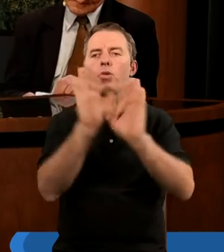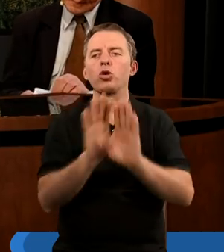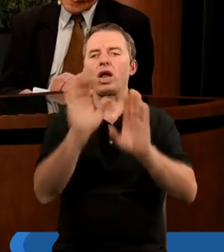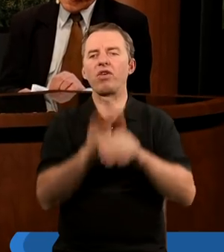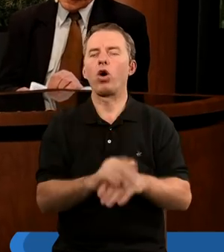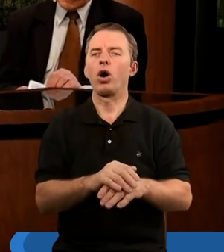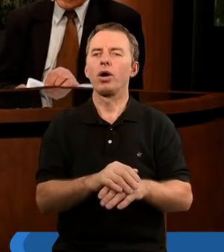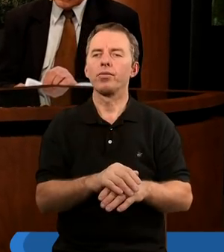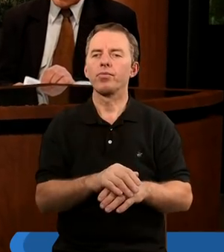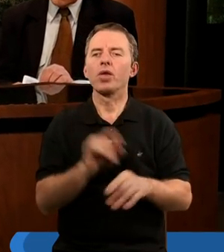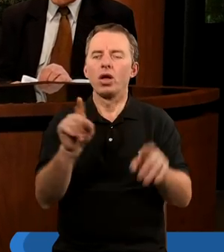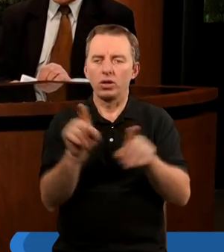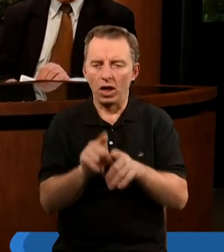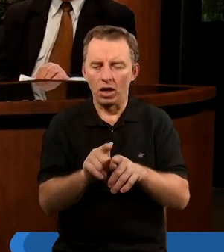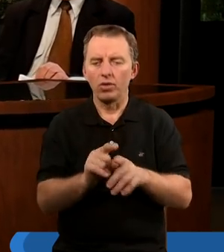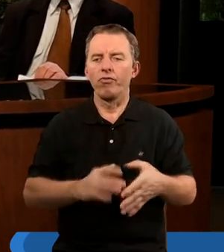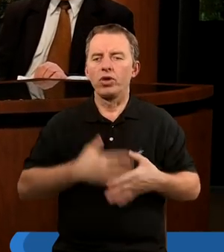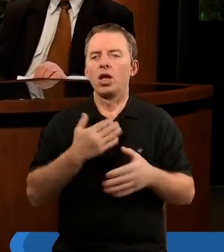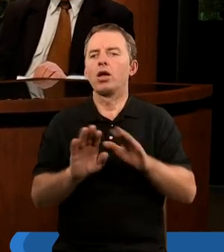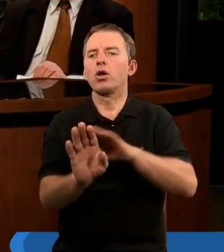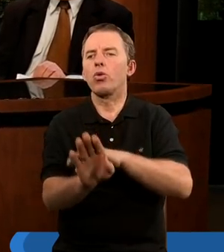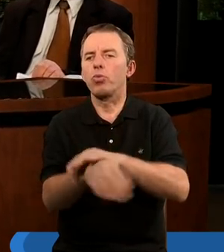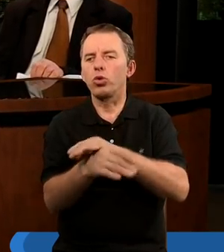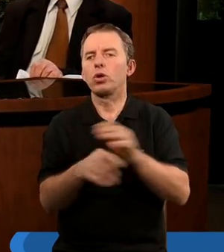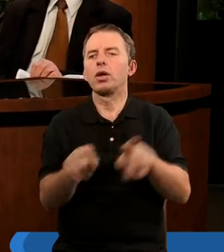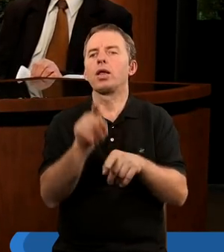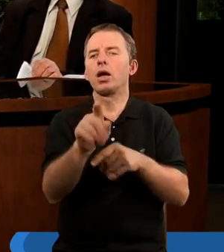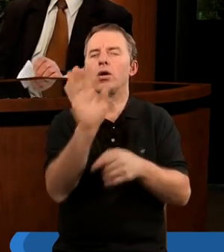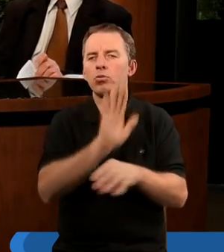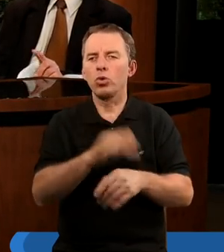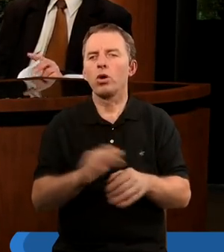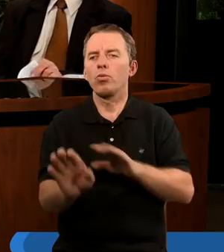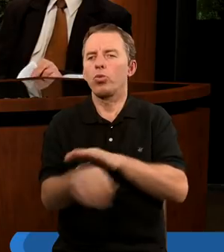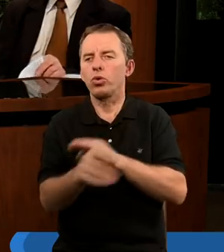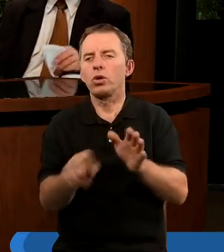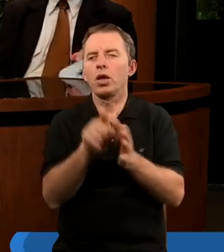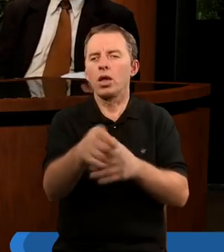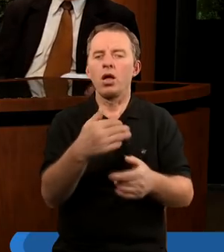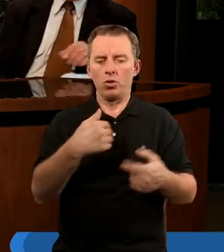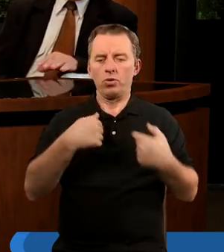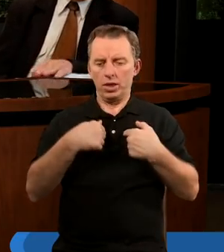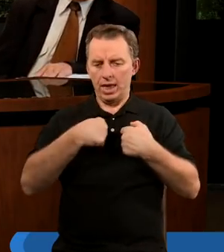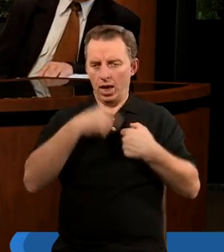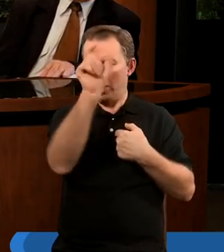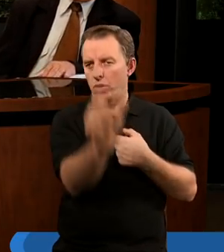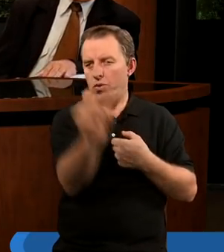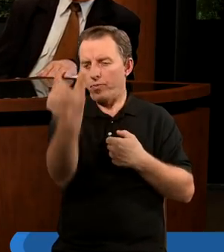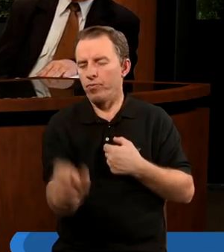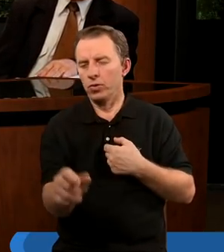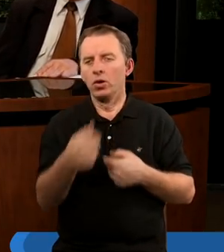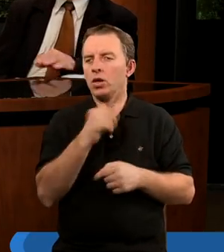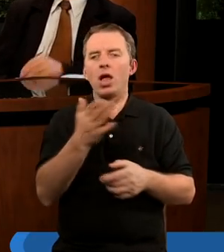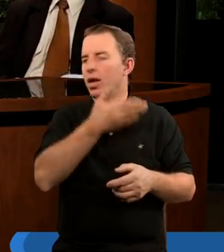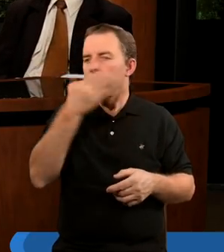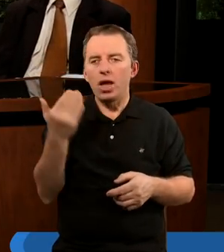nabożeństwo też wydaje się puste. Czy dlatego, że to nabożeństwo jest puste, czy dlatego, że my nie mamy tej